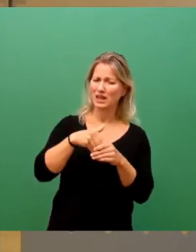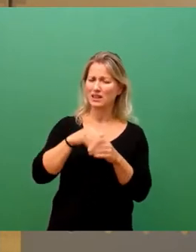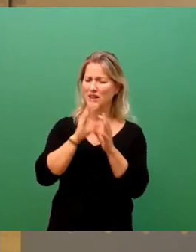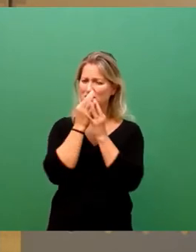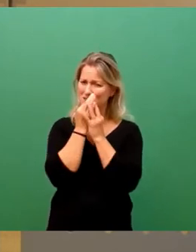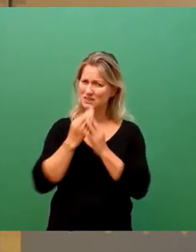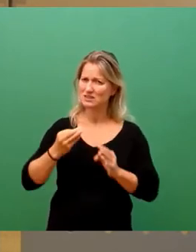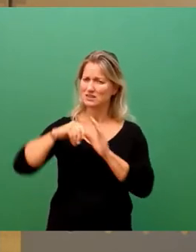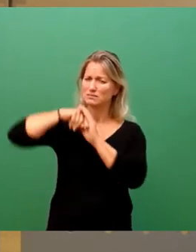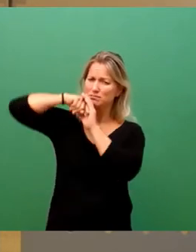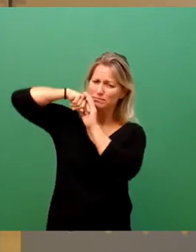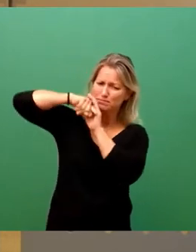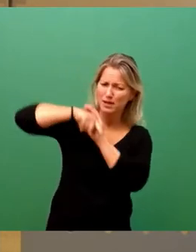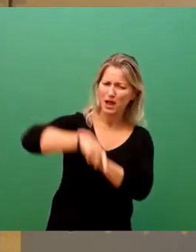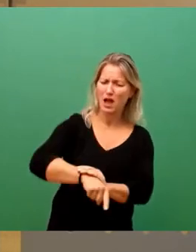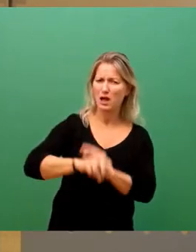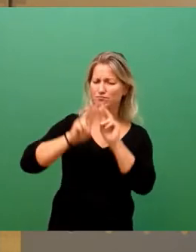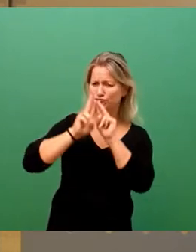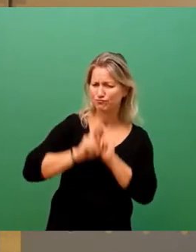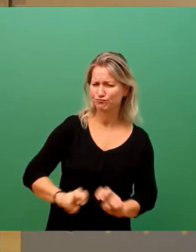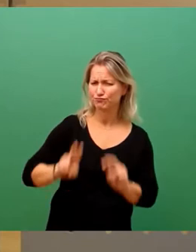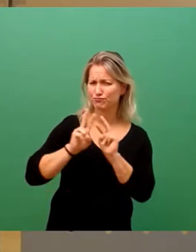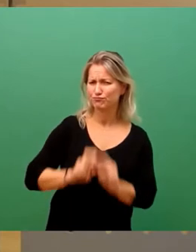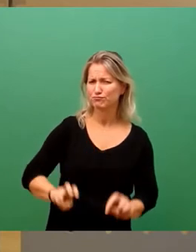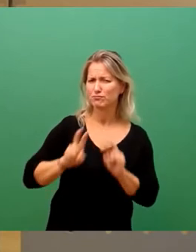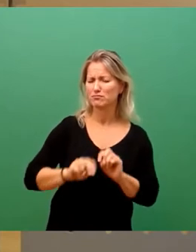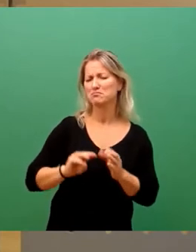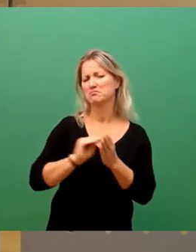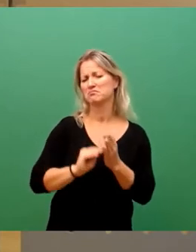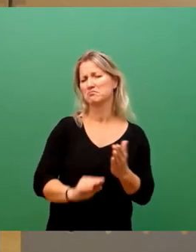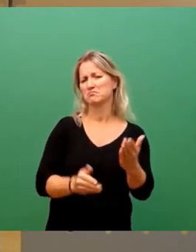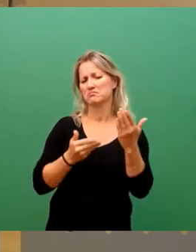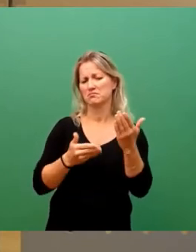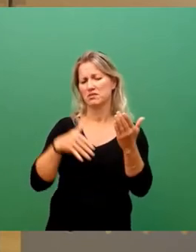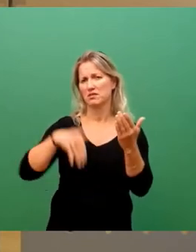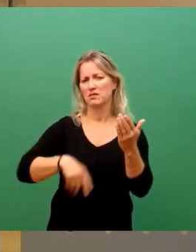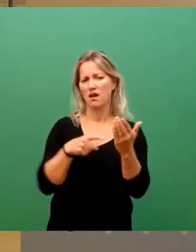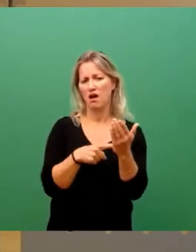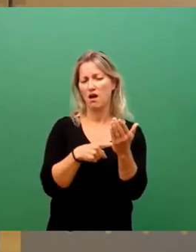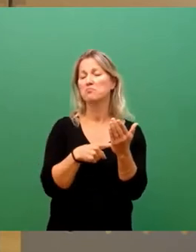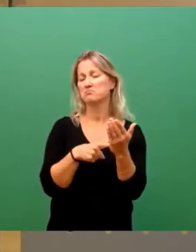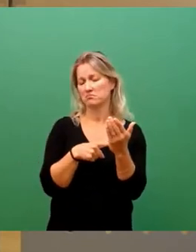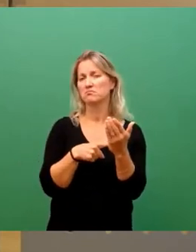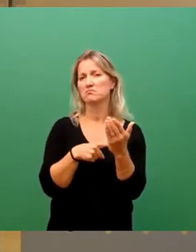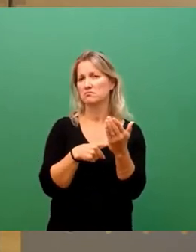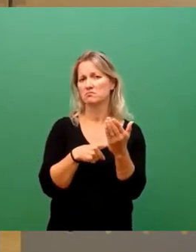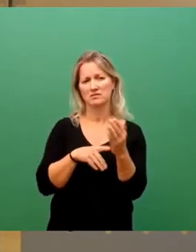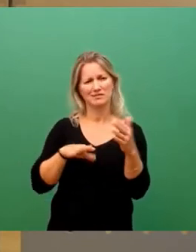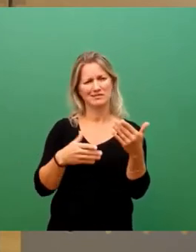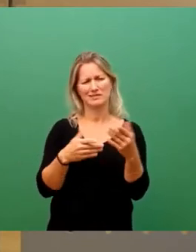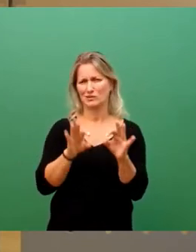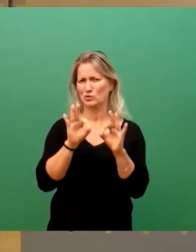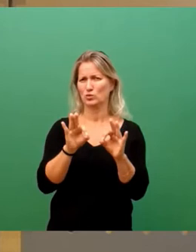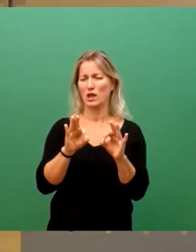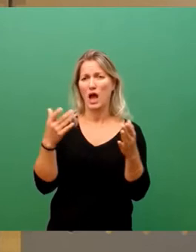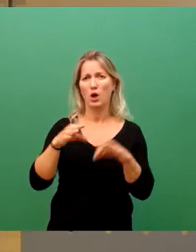tiefgründig untersuchte Abhandlung ist, die einfach für sich spricht. Ich möchte auch Herrn Dr.